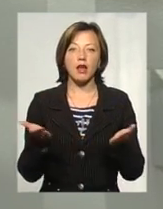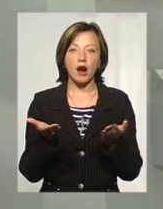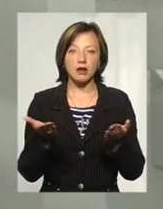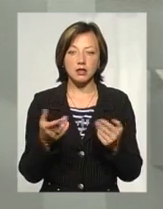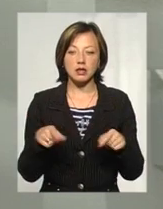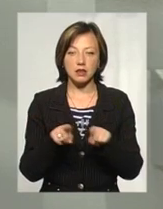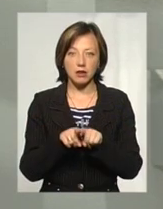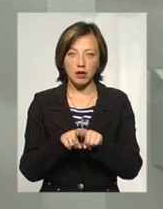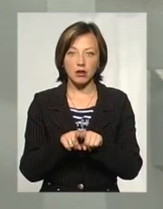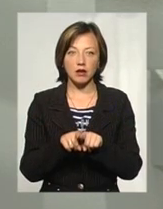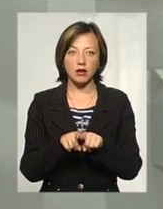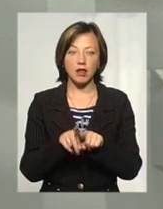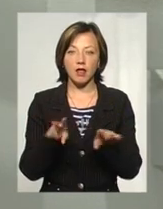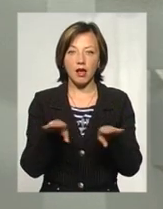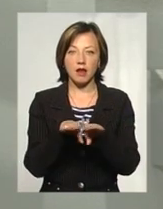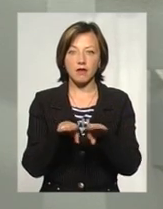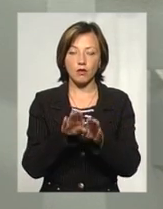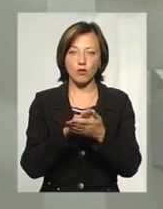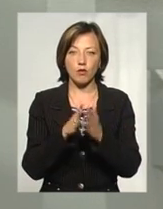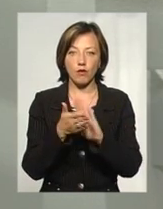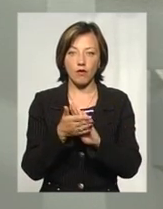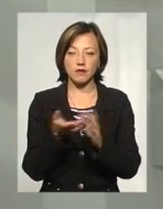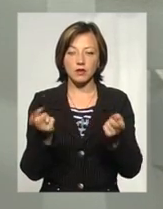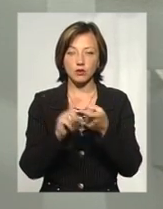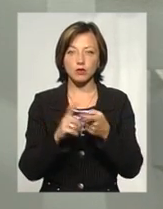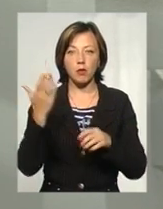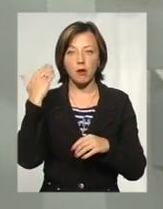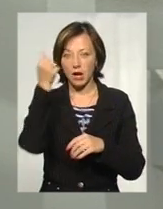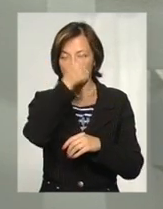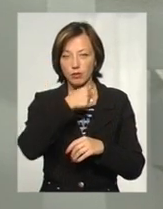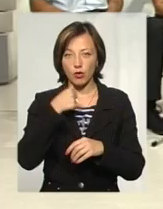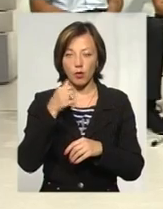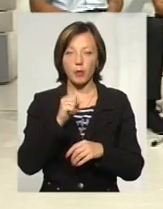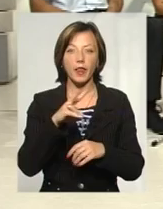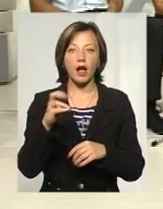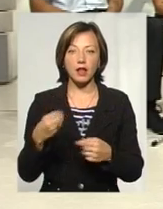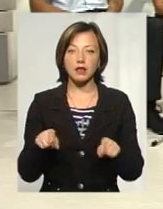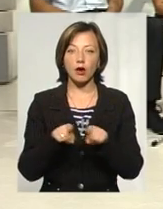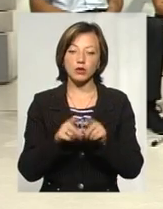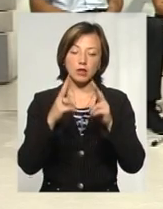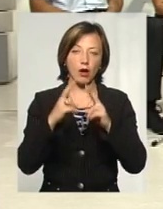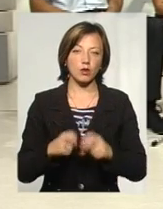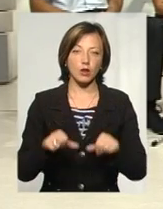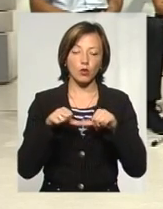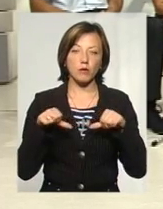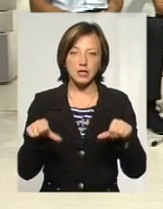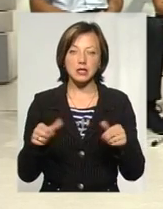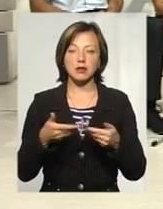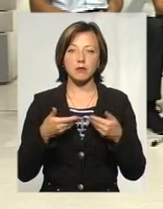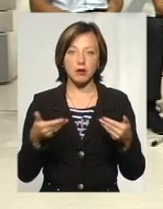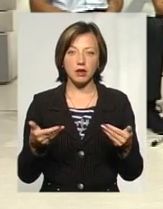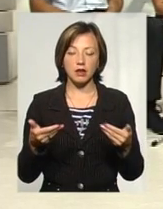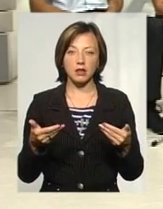реалізацію проєкту в нерівні умови в зв'язку з попереднім роком. Але це теж на розгляд конкурсної комісії. І ми